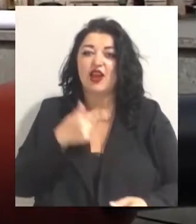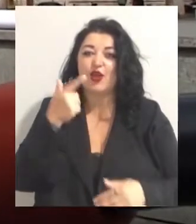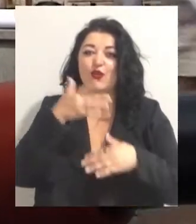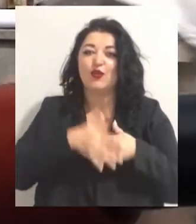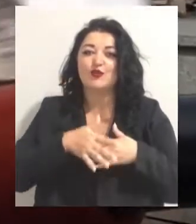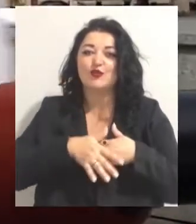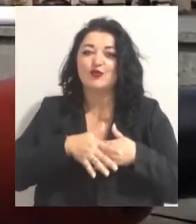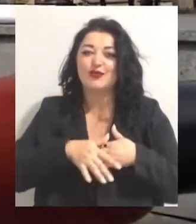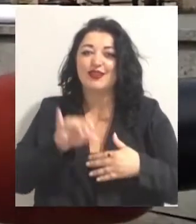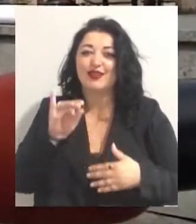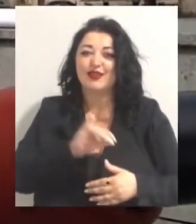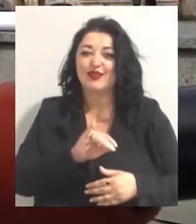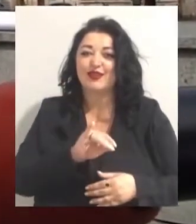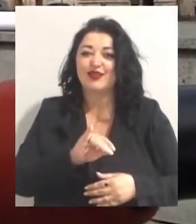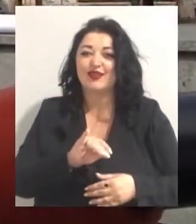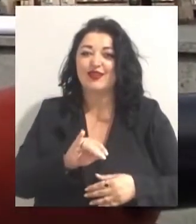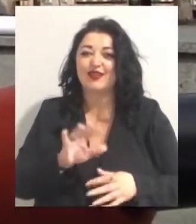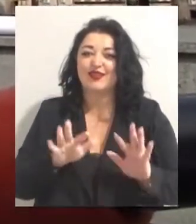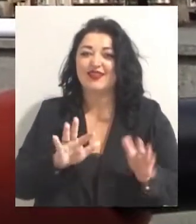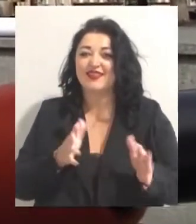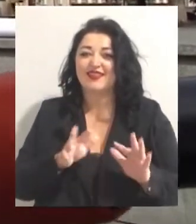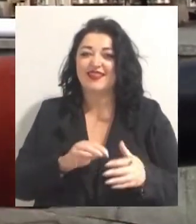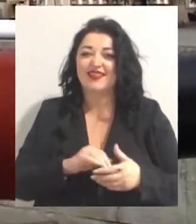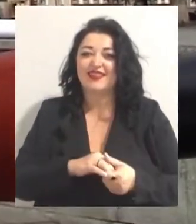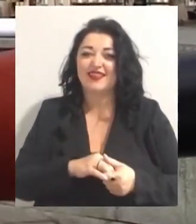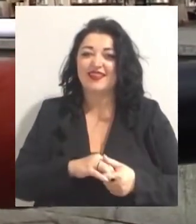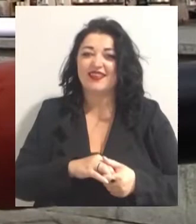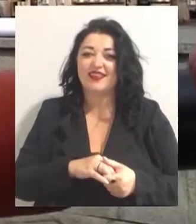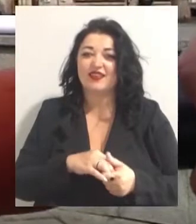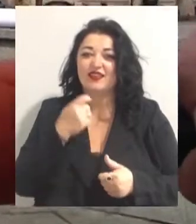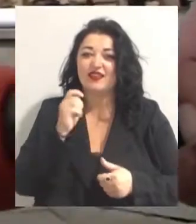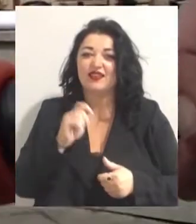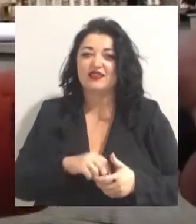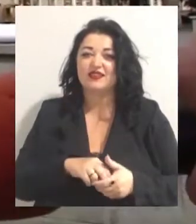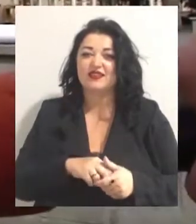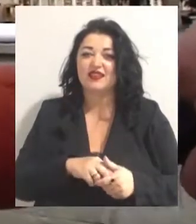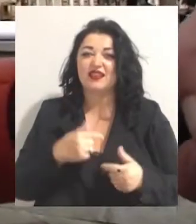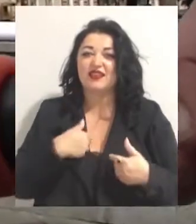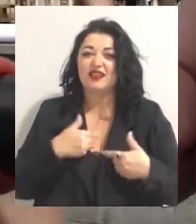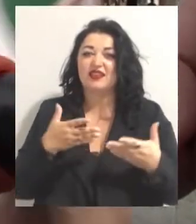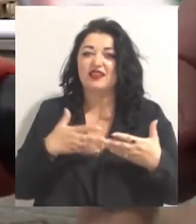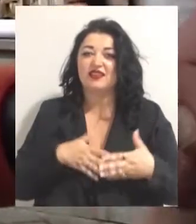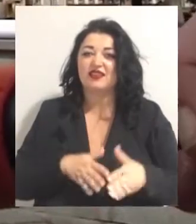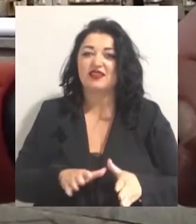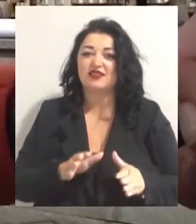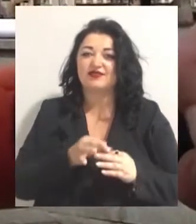переклад. Бо я родилась в Росії і зовсім не